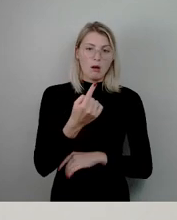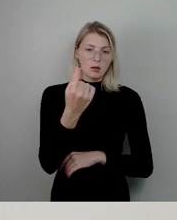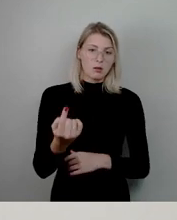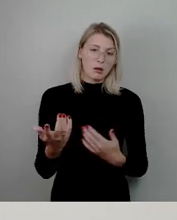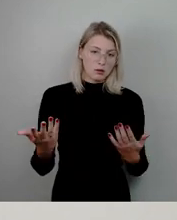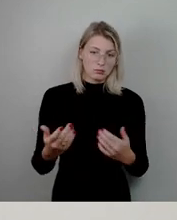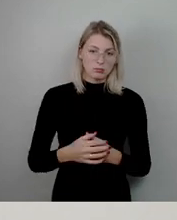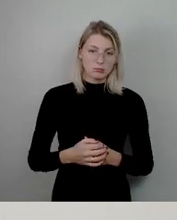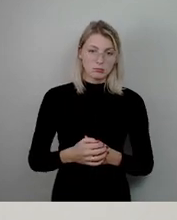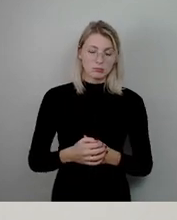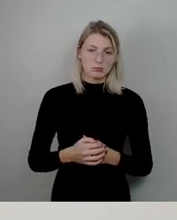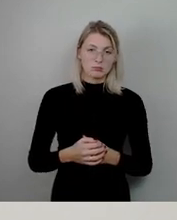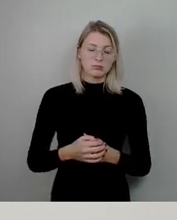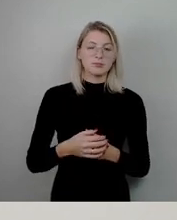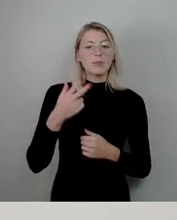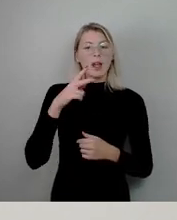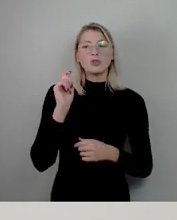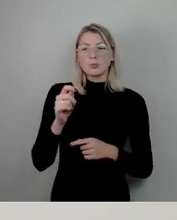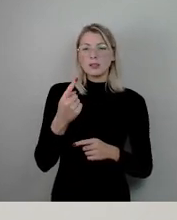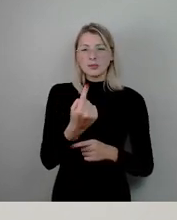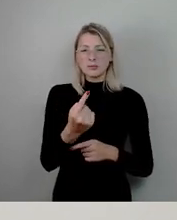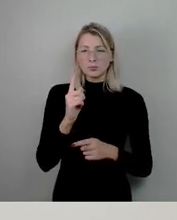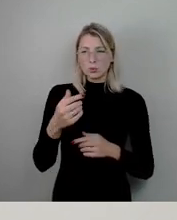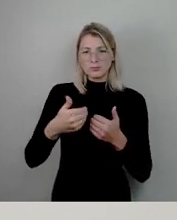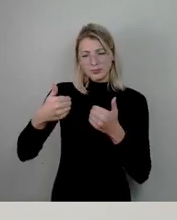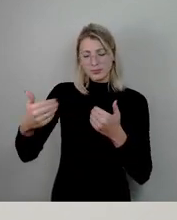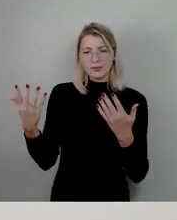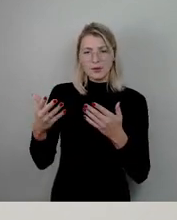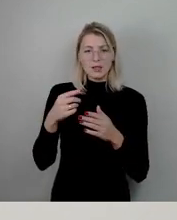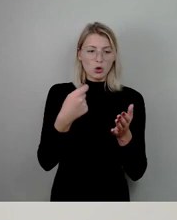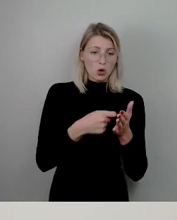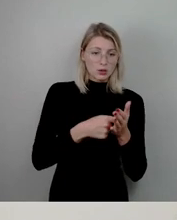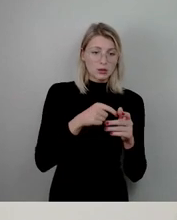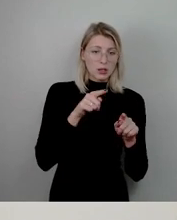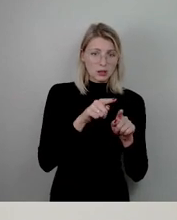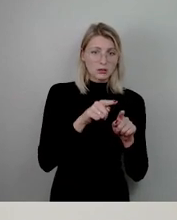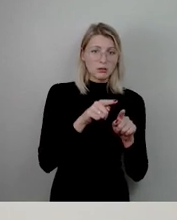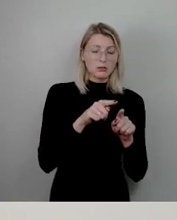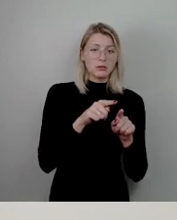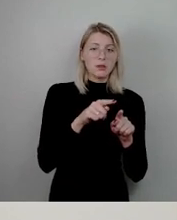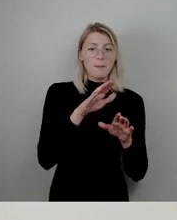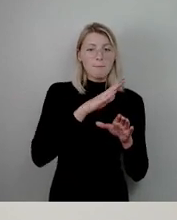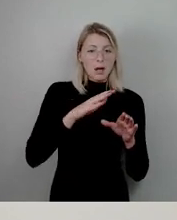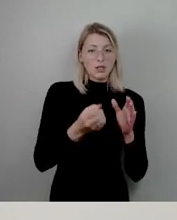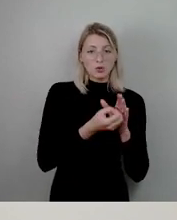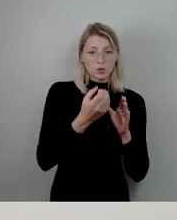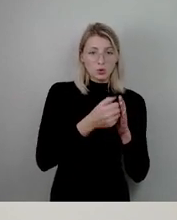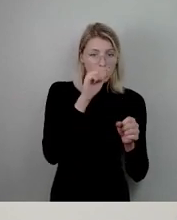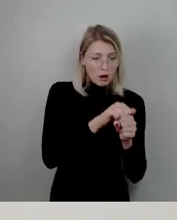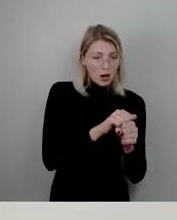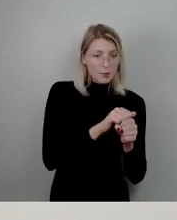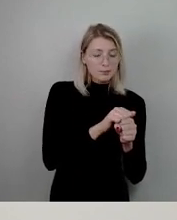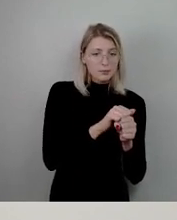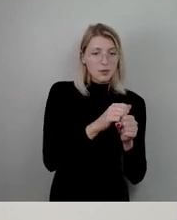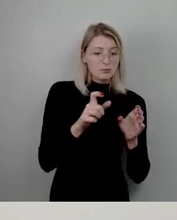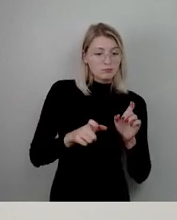Und Herr Schmitz, Sie müssen hier bitte unterscheiden zwischen den Kosten, die im Bereich des Kulturamtes ressortiert sind, nämlich